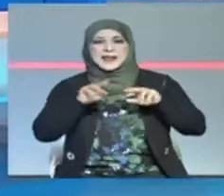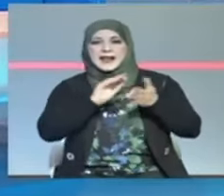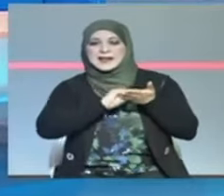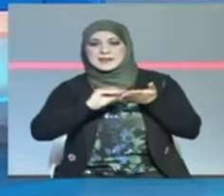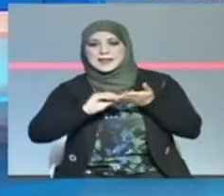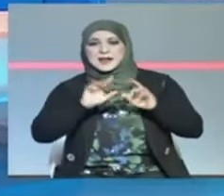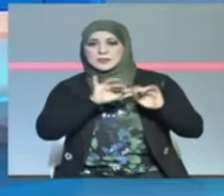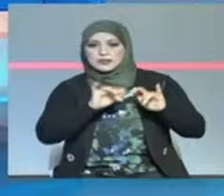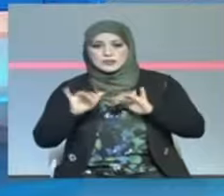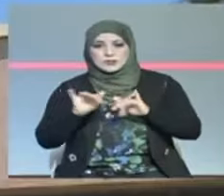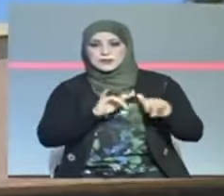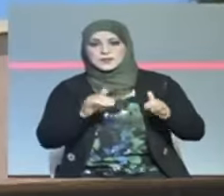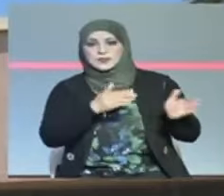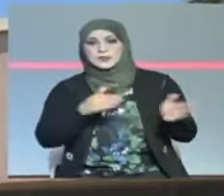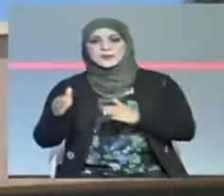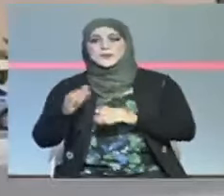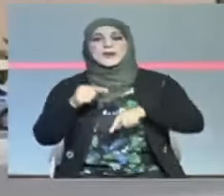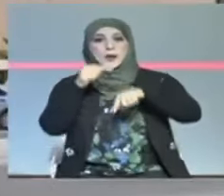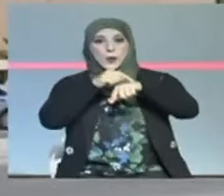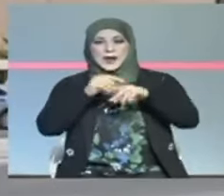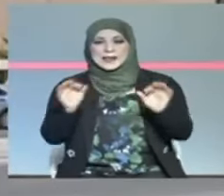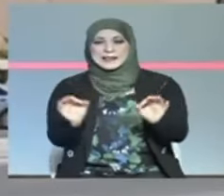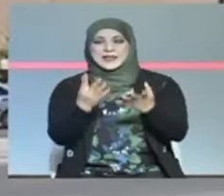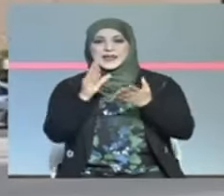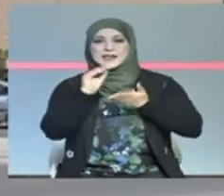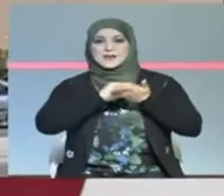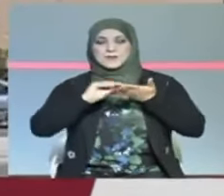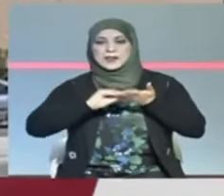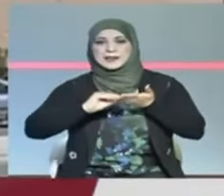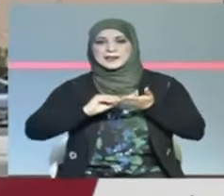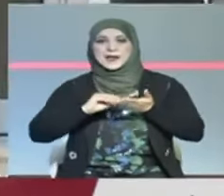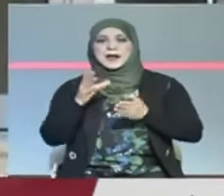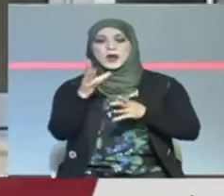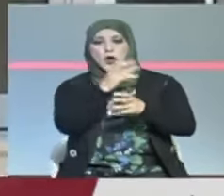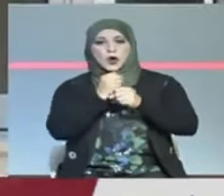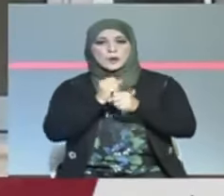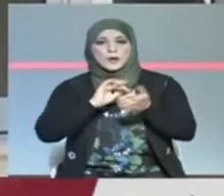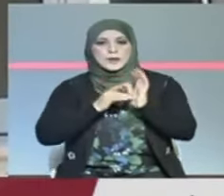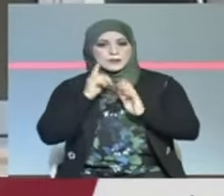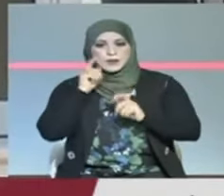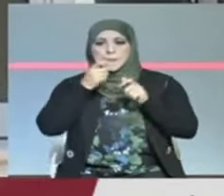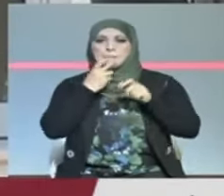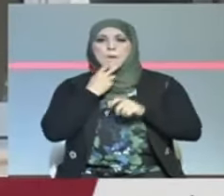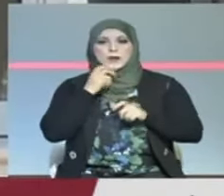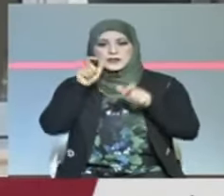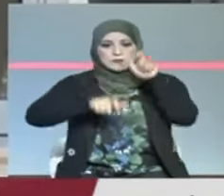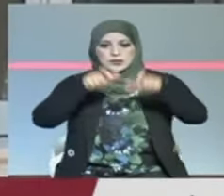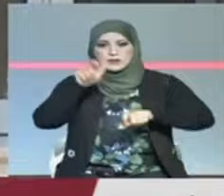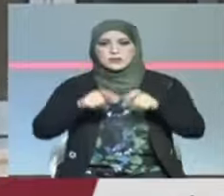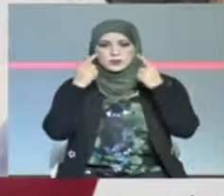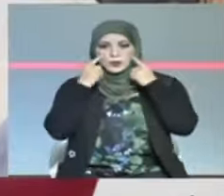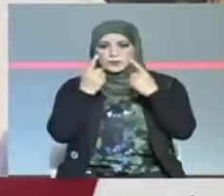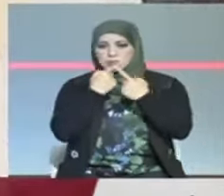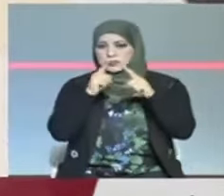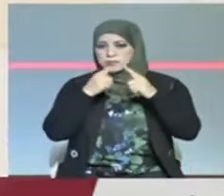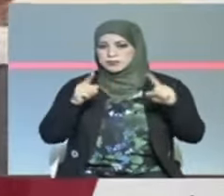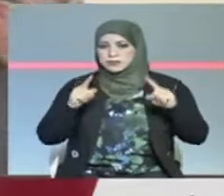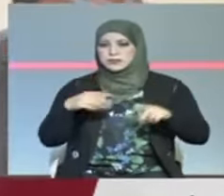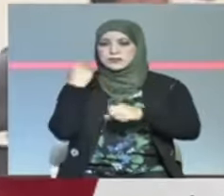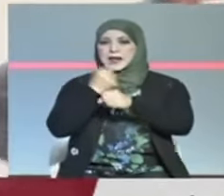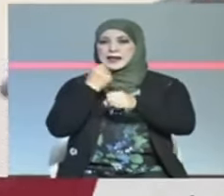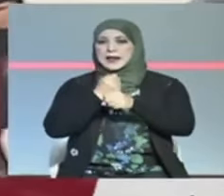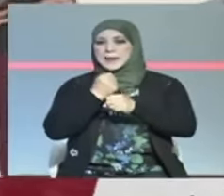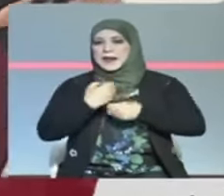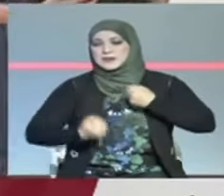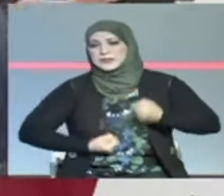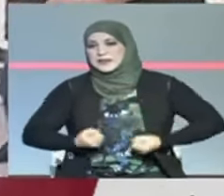حمل التوقيت الإداري لاستثنائي المعتمد في الإدارات العمومية تباين بين المواطنين في تأثير الخدمات الإدارية بهذا